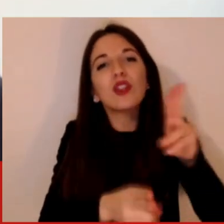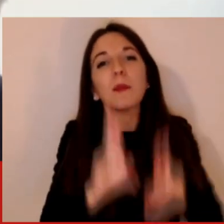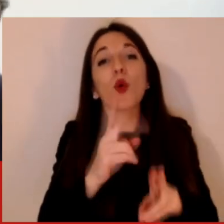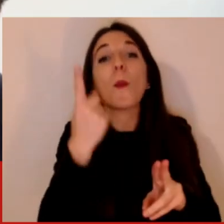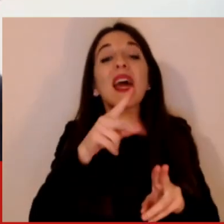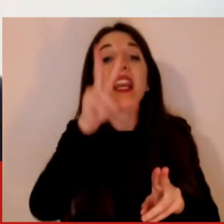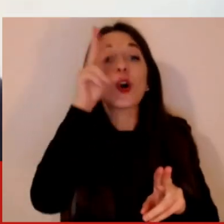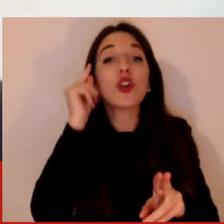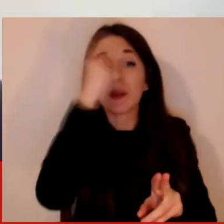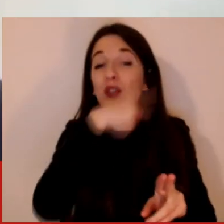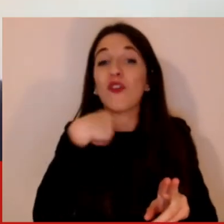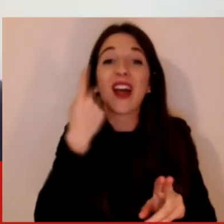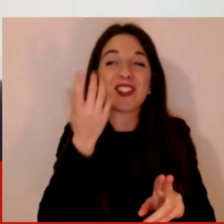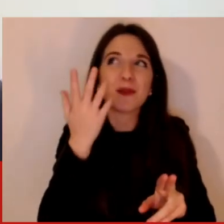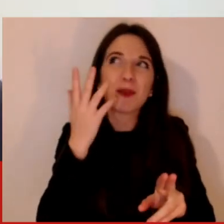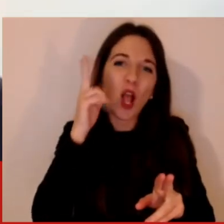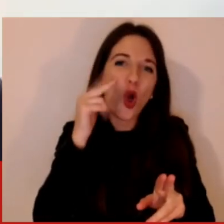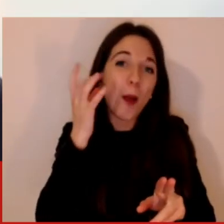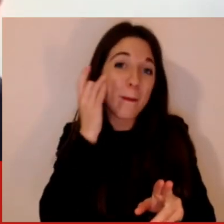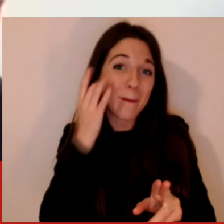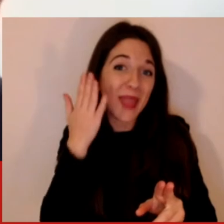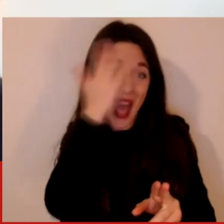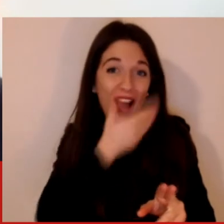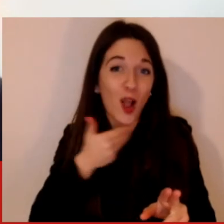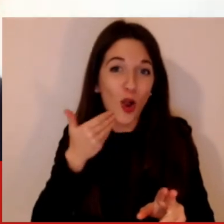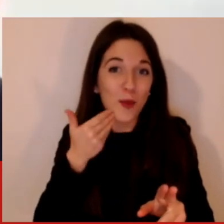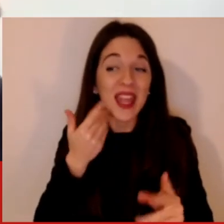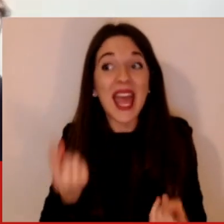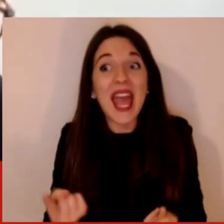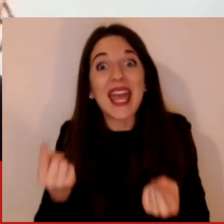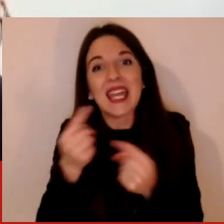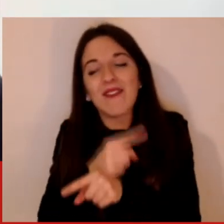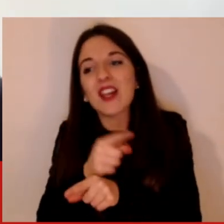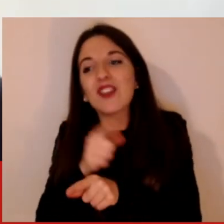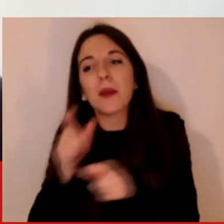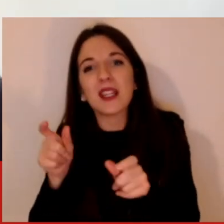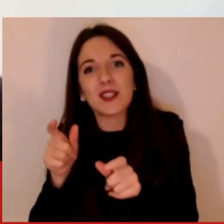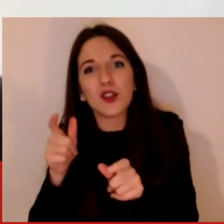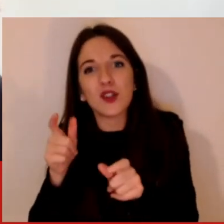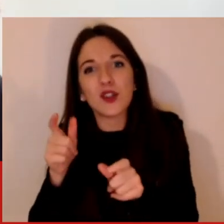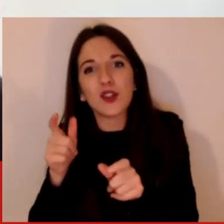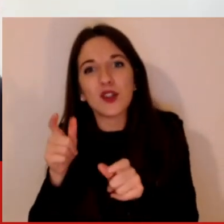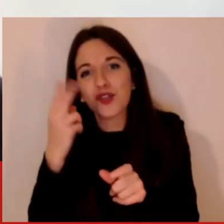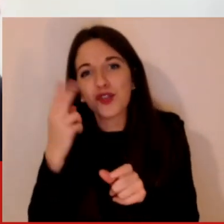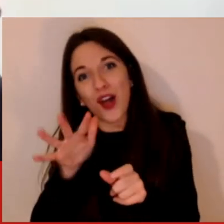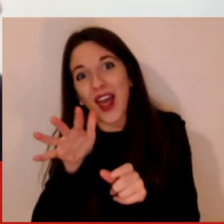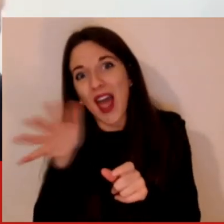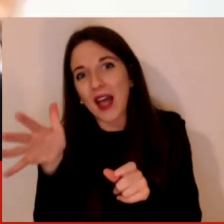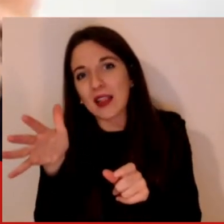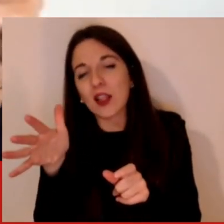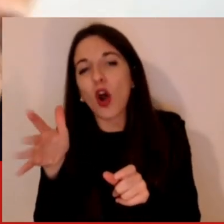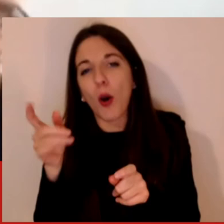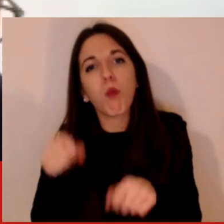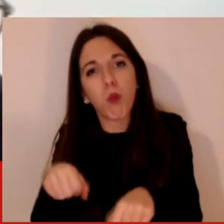creano algoritmi che hanno problemi di questo tipo di bias, lo